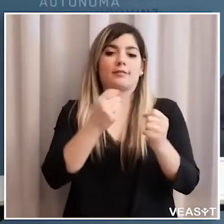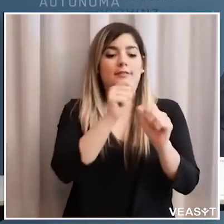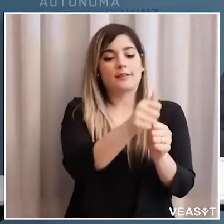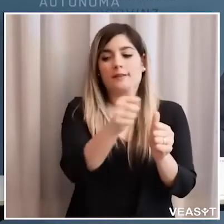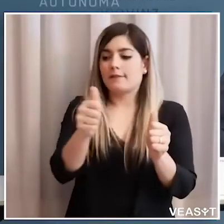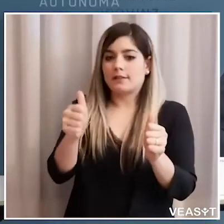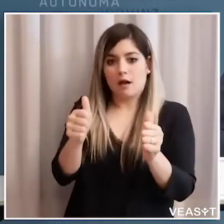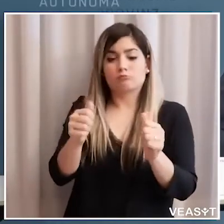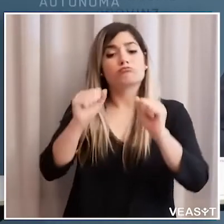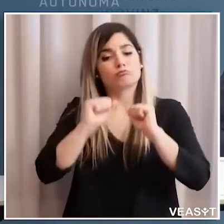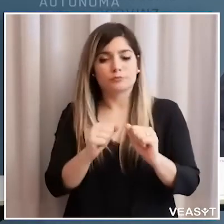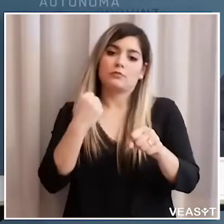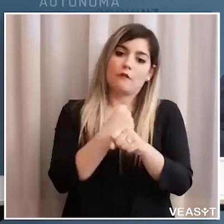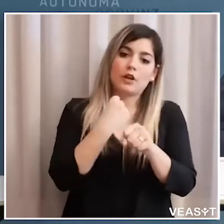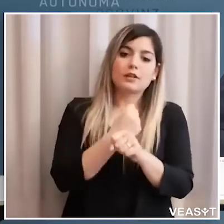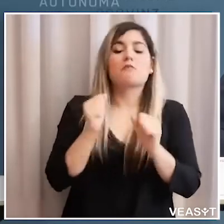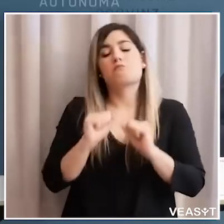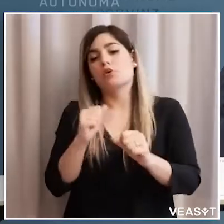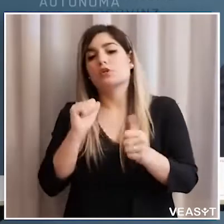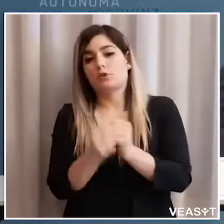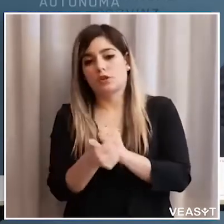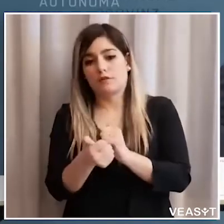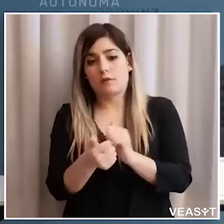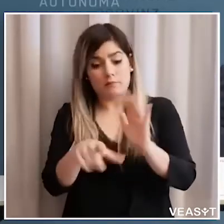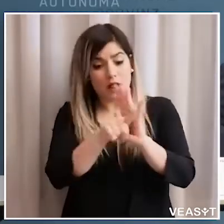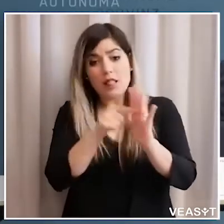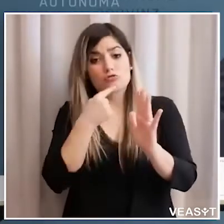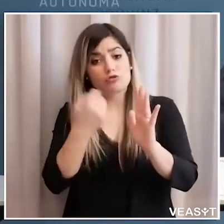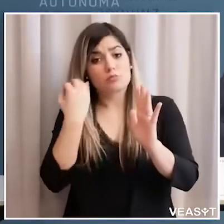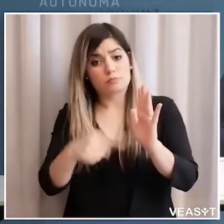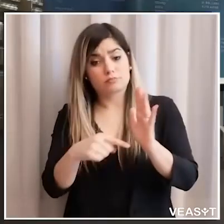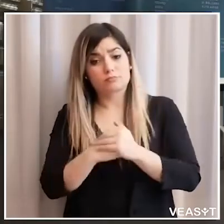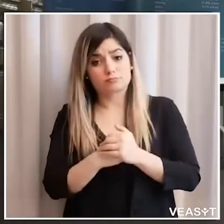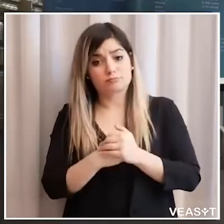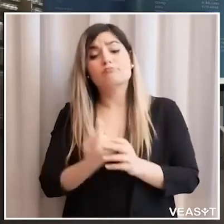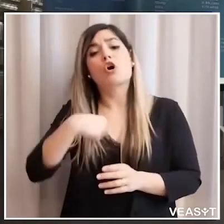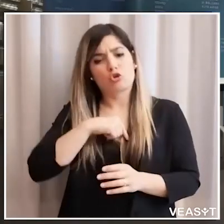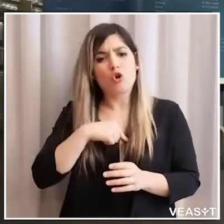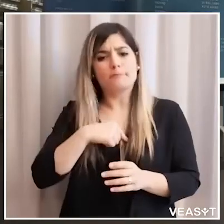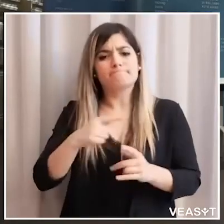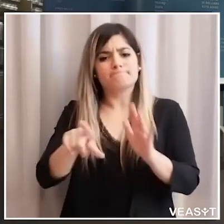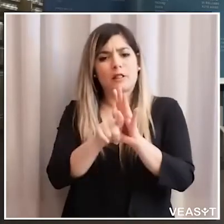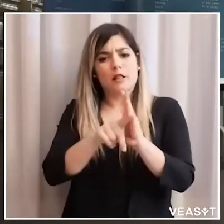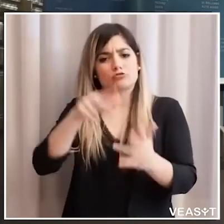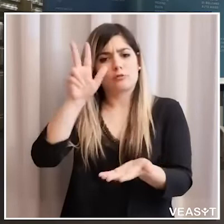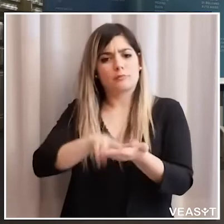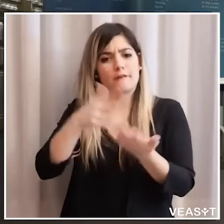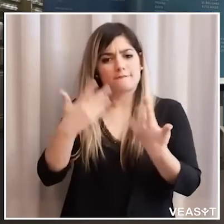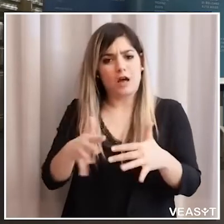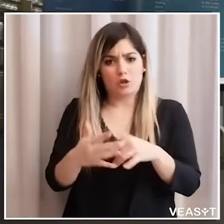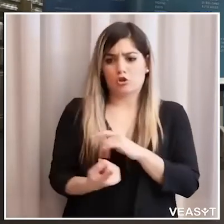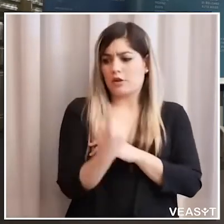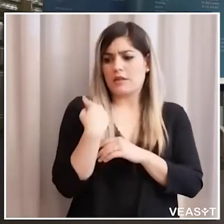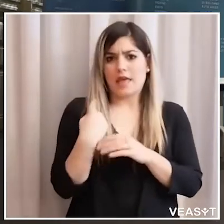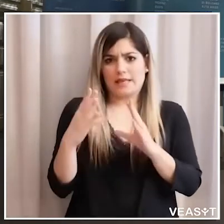attività sia lavorative ma anche sportive questo è l'impianto della legge e noi abbiamo approvato questa legge